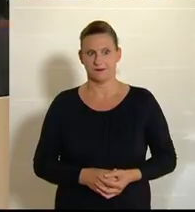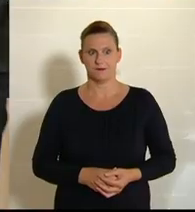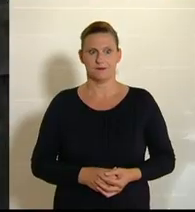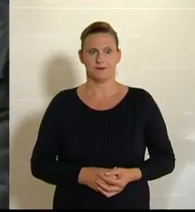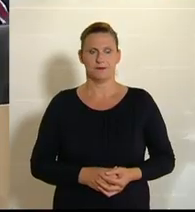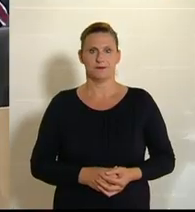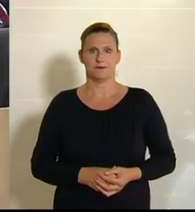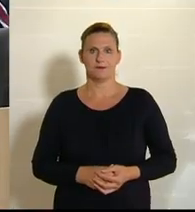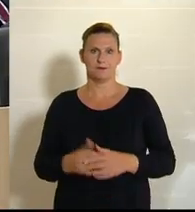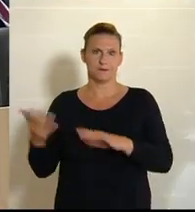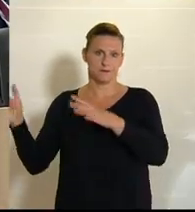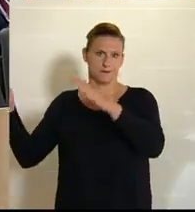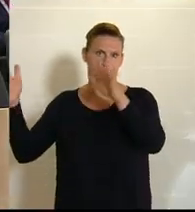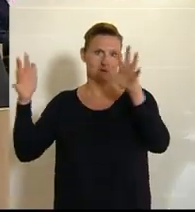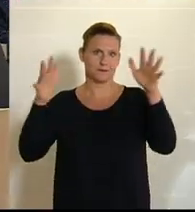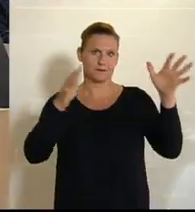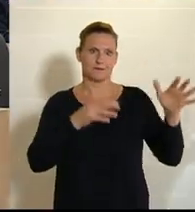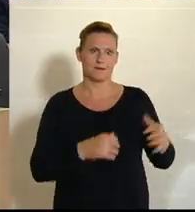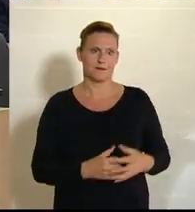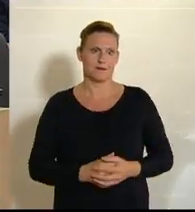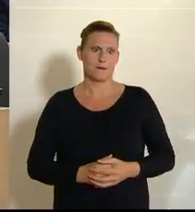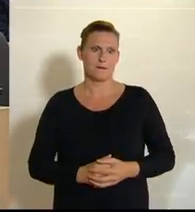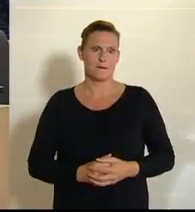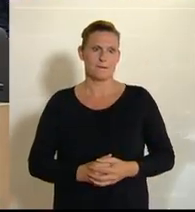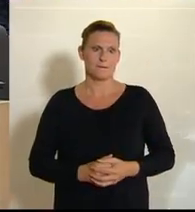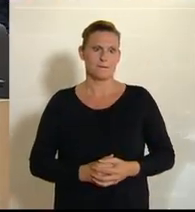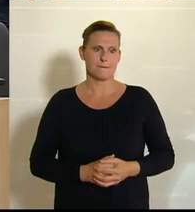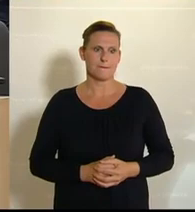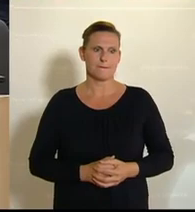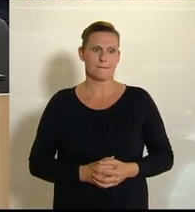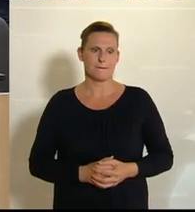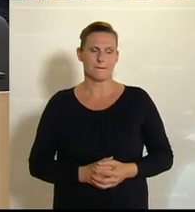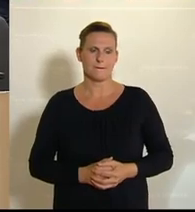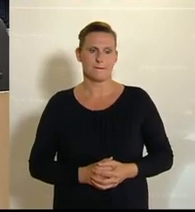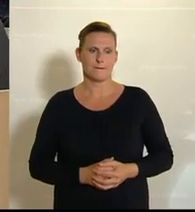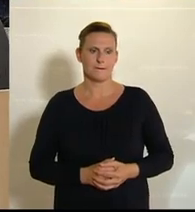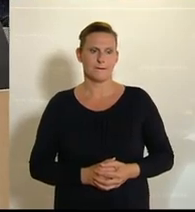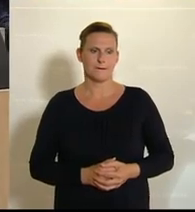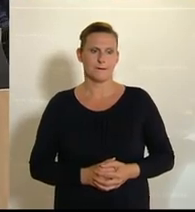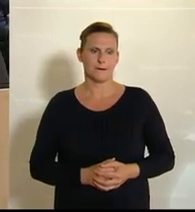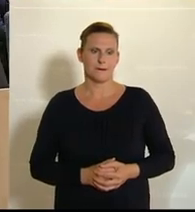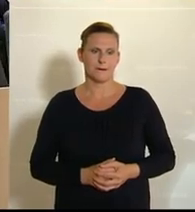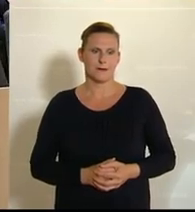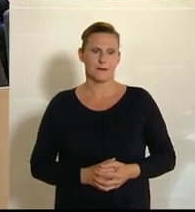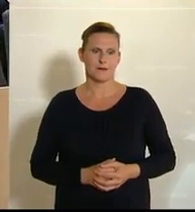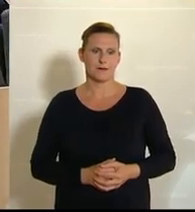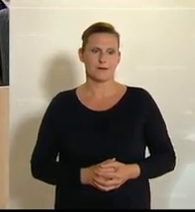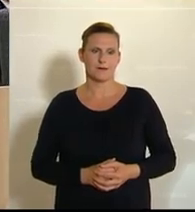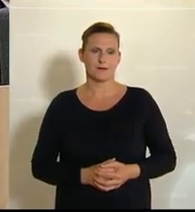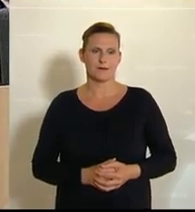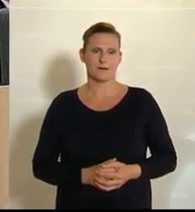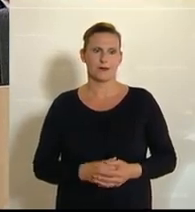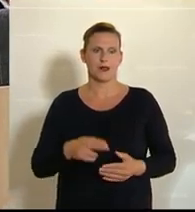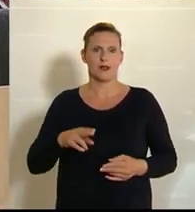Man habe sich intensiv mit den Vorwürfen der Opposition auseinandergesetzt, sagt Finanzminister Gernot Blümel von der ÖVP. Er